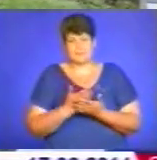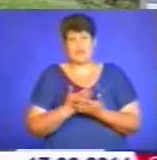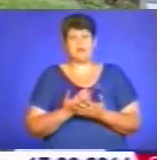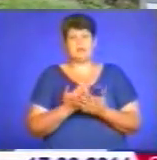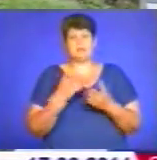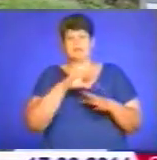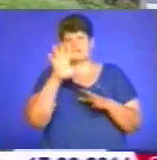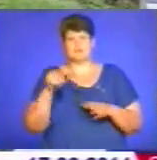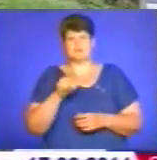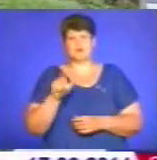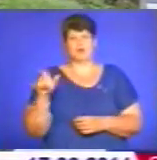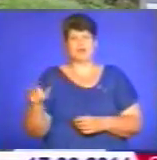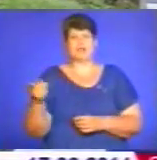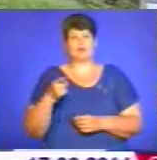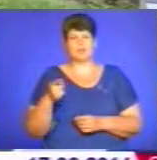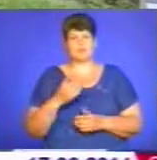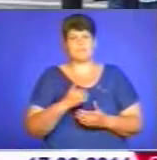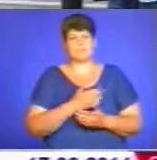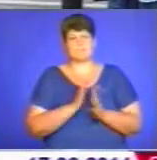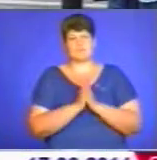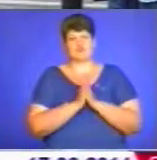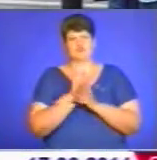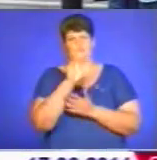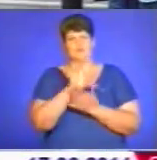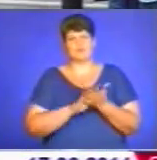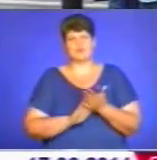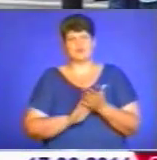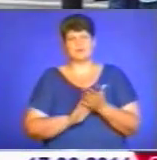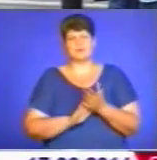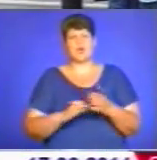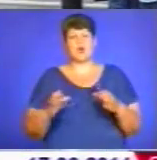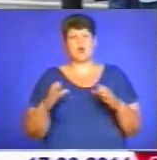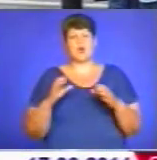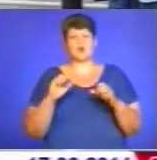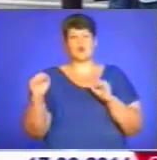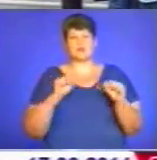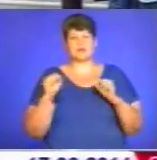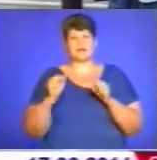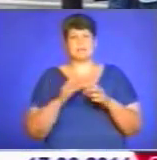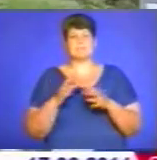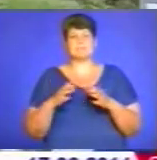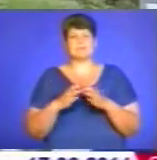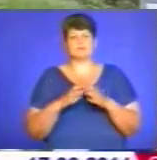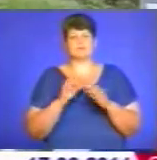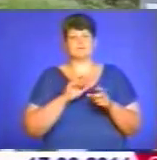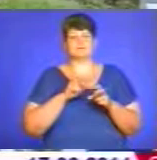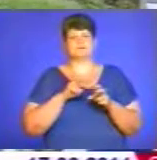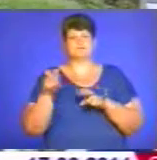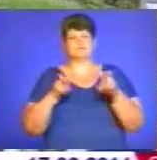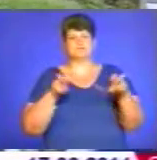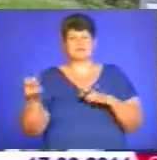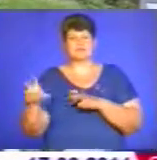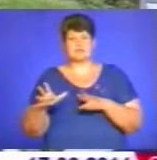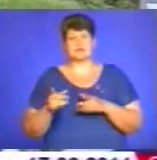цією громадою Тернопілля я прошу вибачення. Командир батальйона надіслав листи головам селищних рад, головам райдержадміністрації,